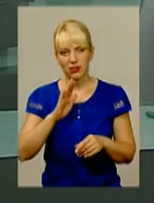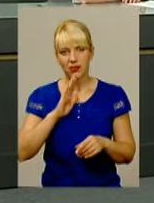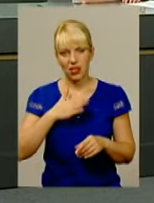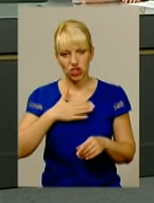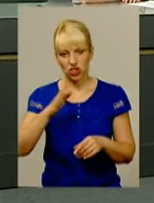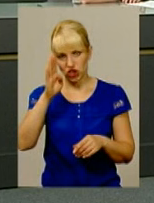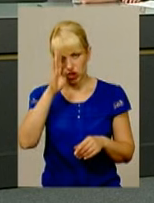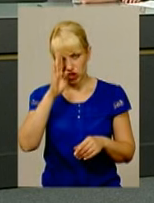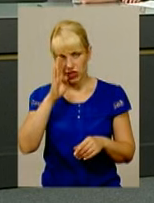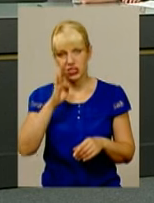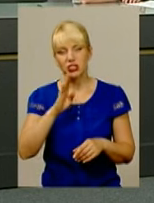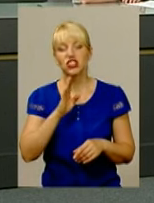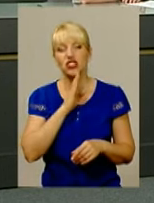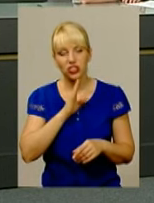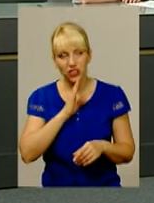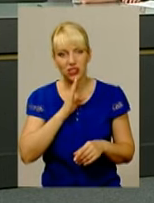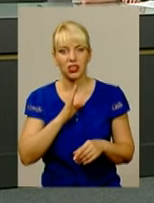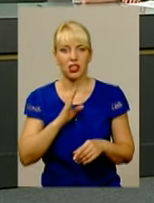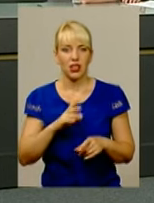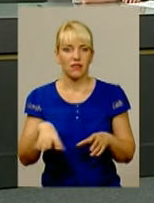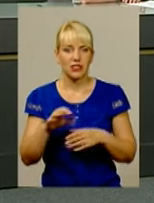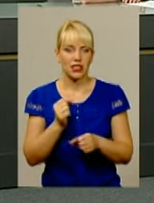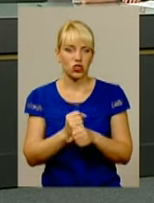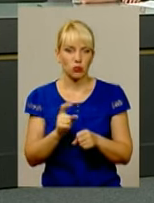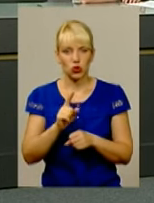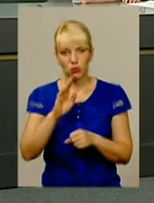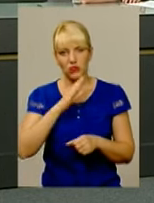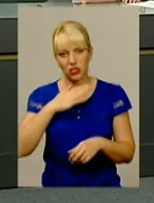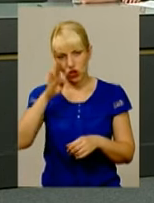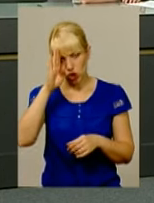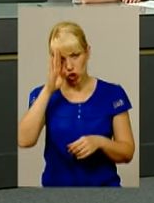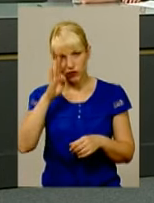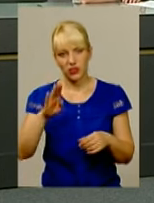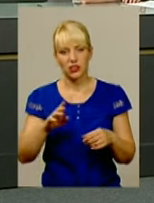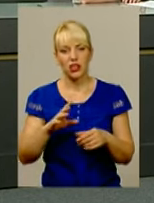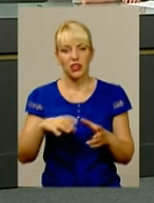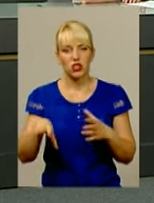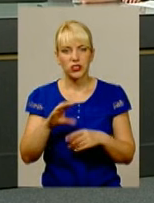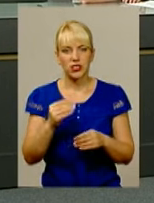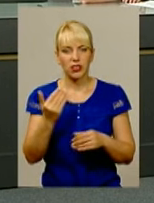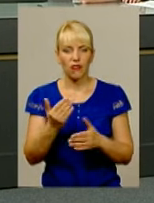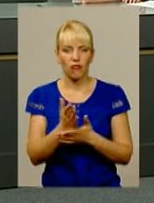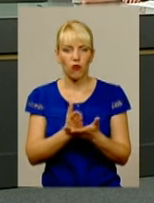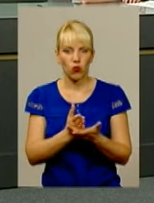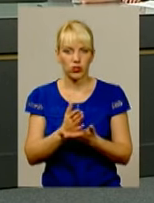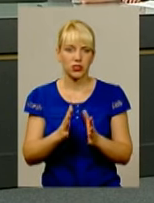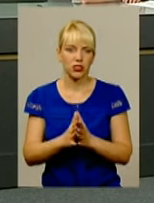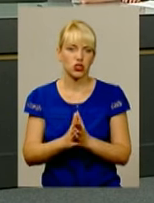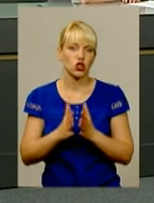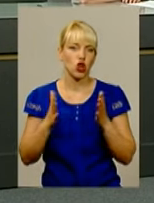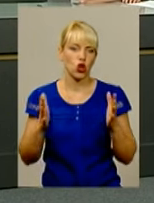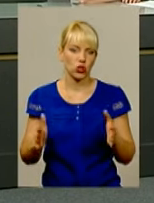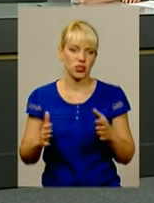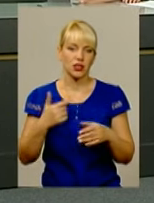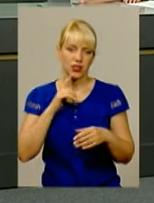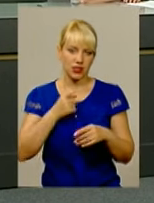можливе для того, щоб ось ці функції, які покладені на національної поліції, значно зросли. Це